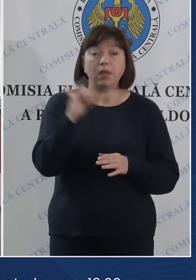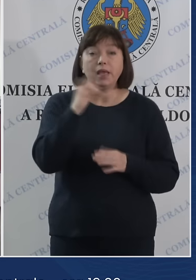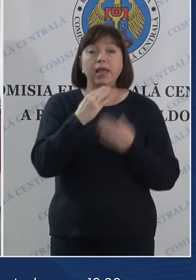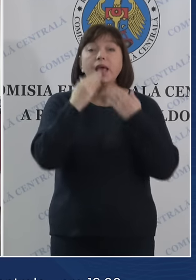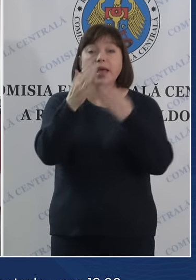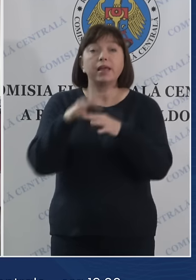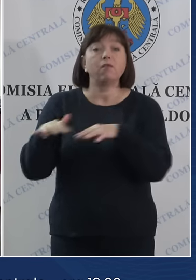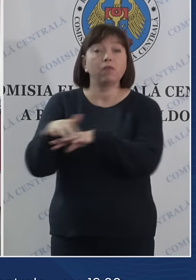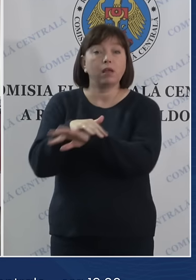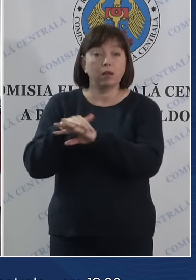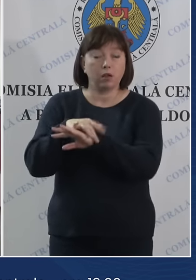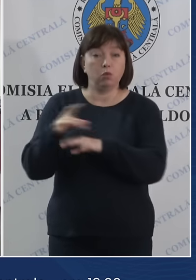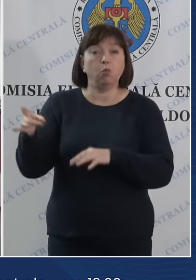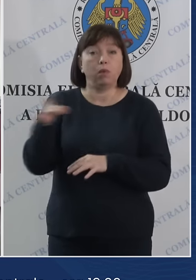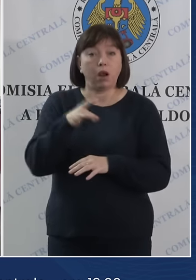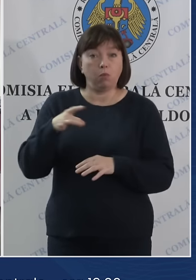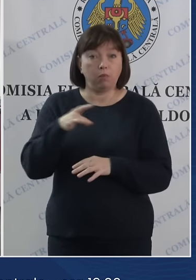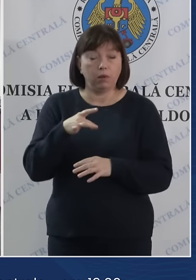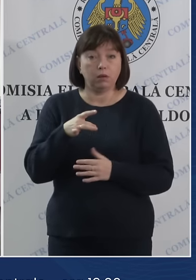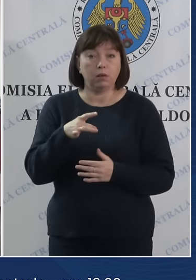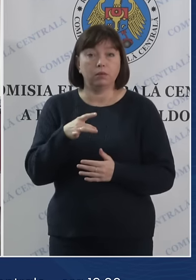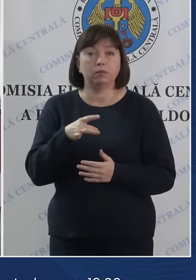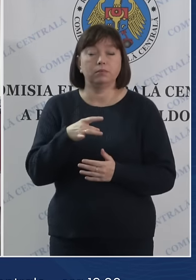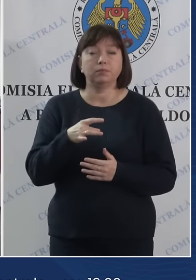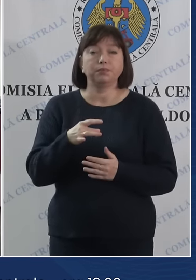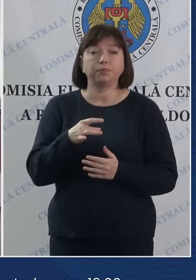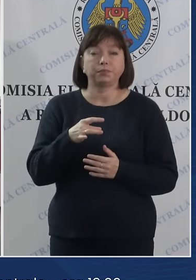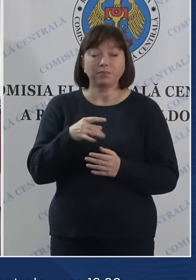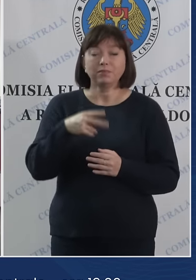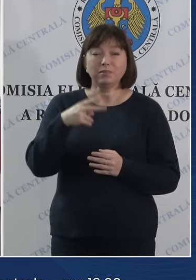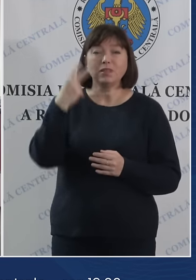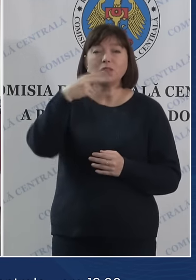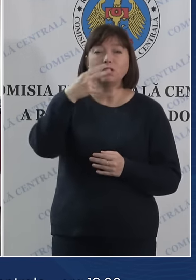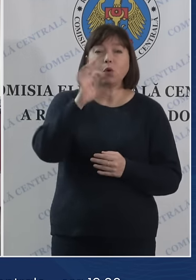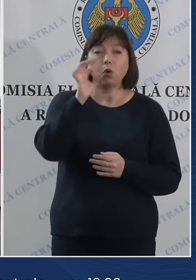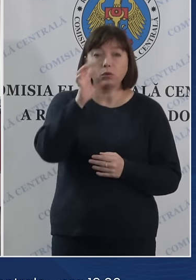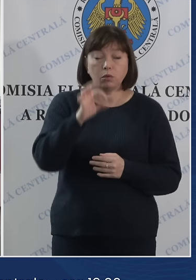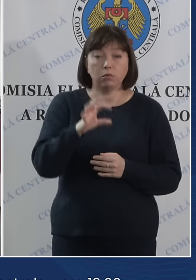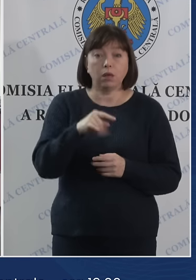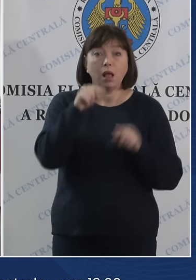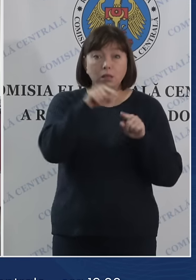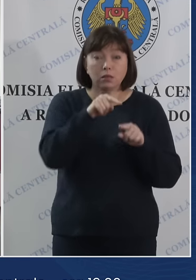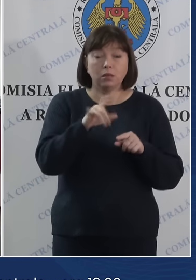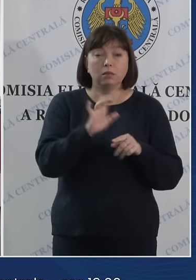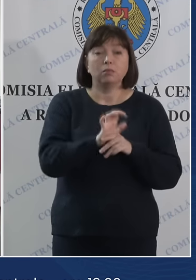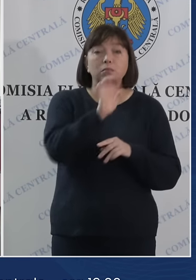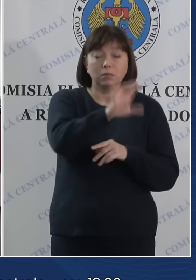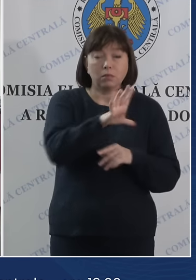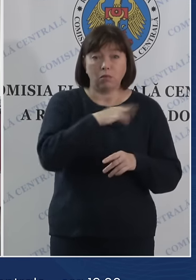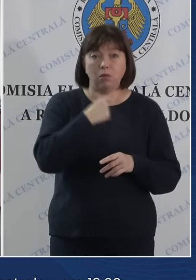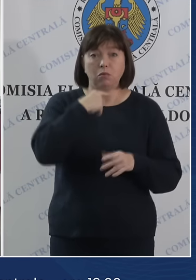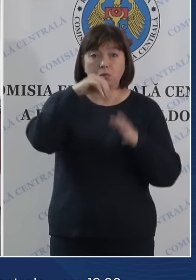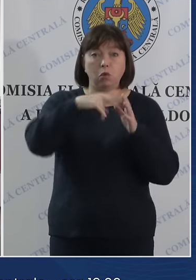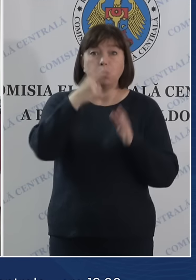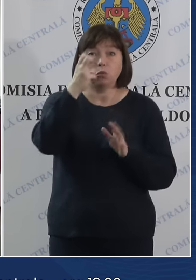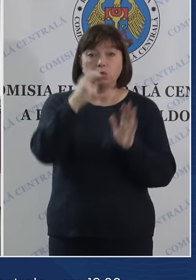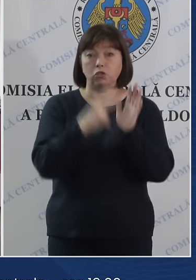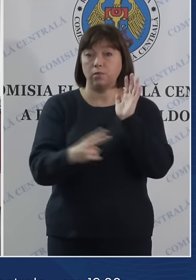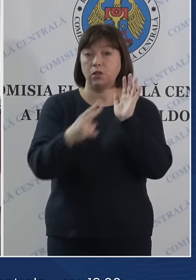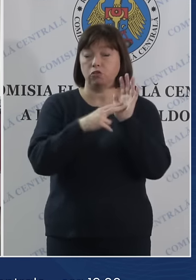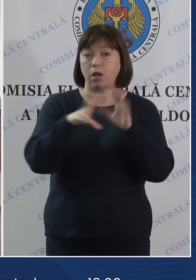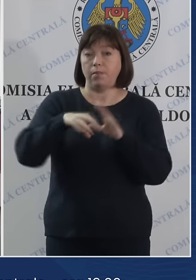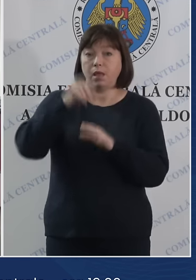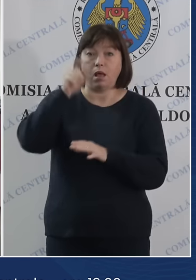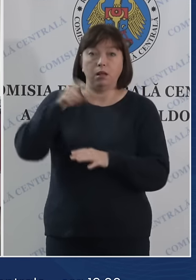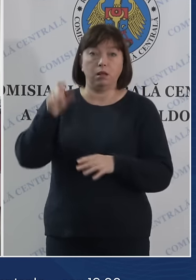referendum Republican din 20 octombrie, la acea secție au votat 277 de legători.